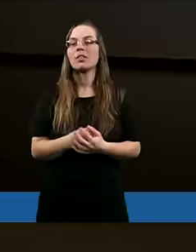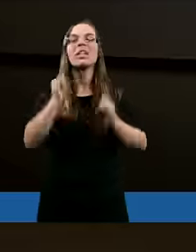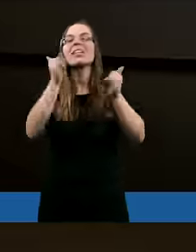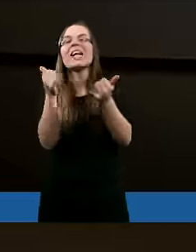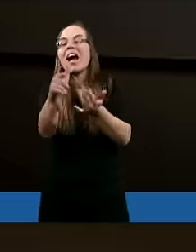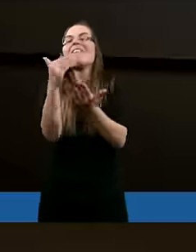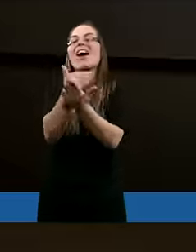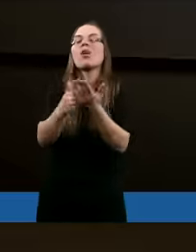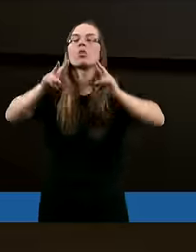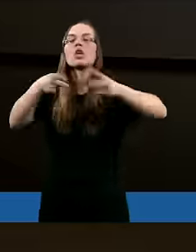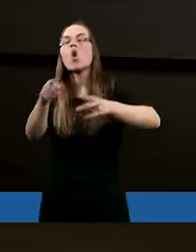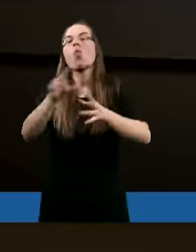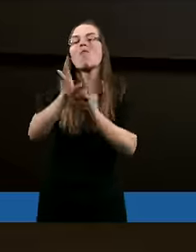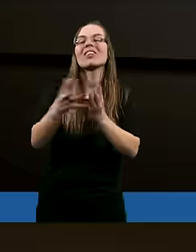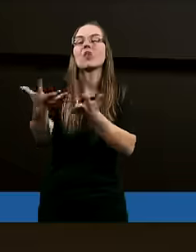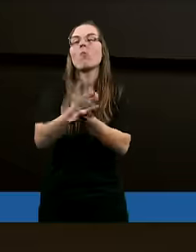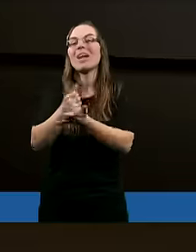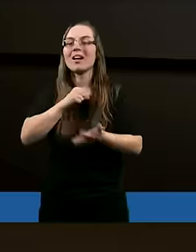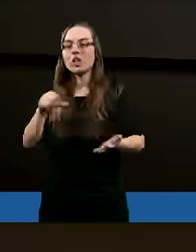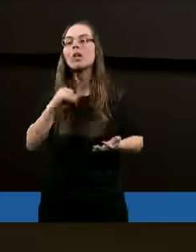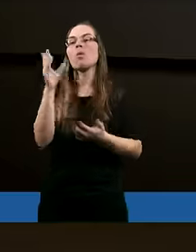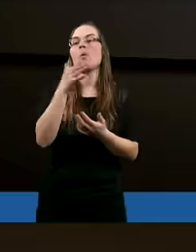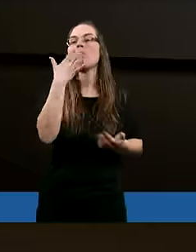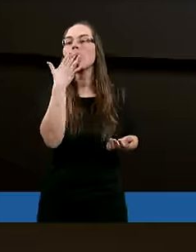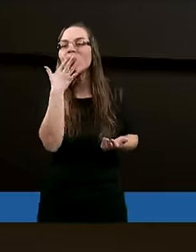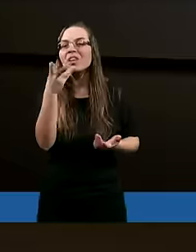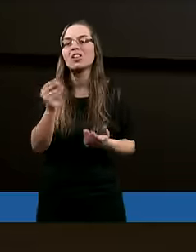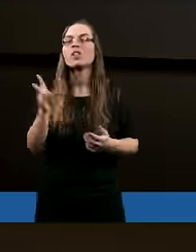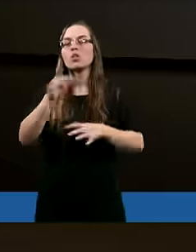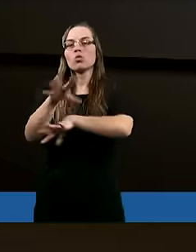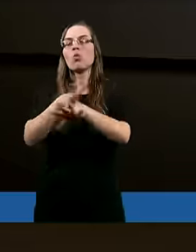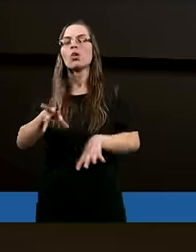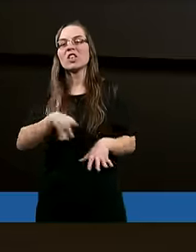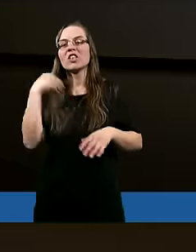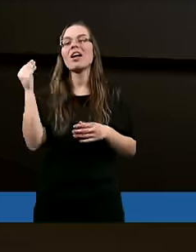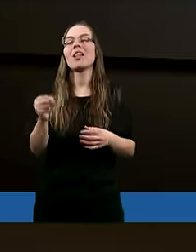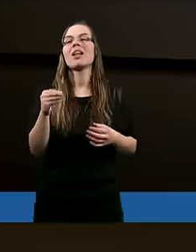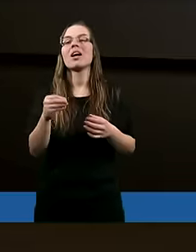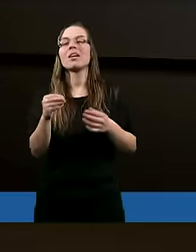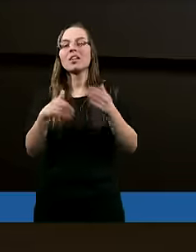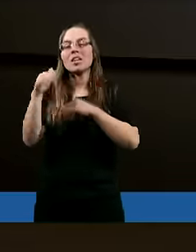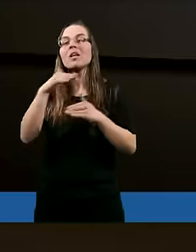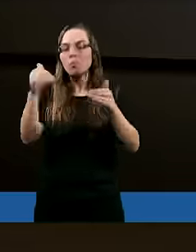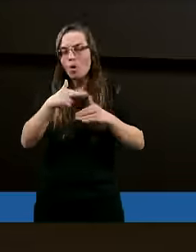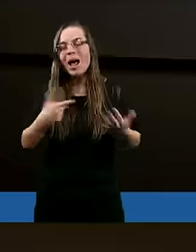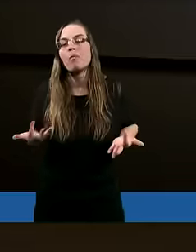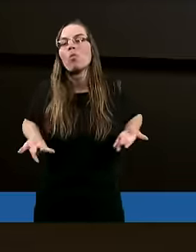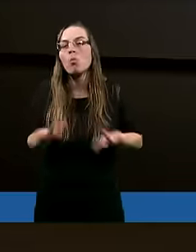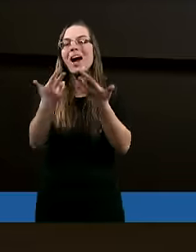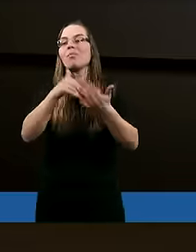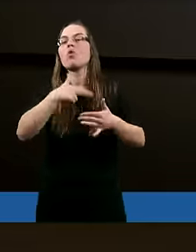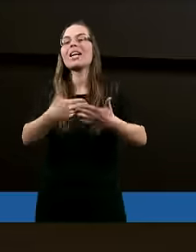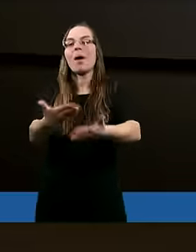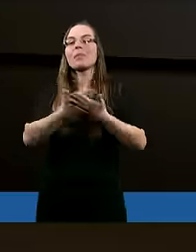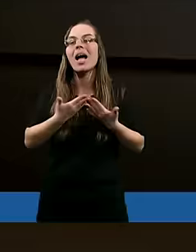Jaki jest warunek? Skąd się to wszystko bierze? No bo mówisz, Duch Święty może nam ułatwić, może nam